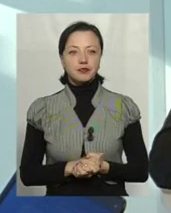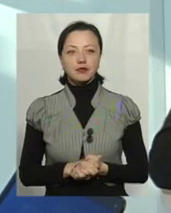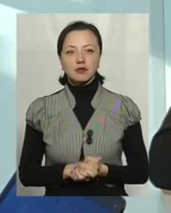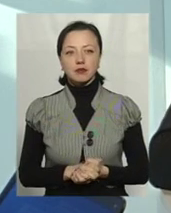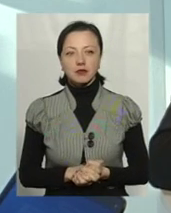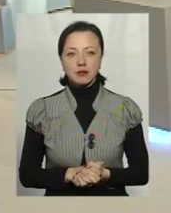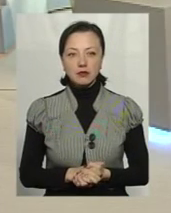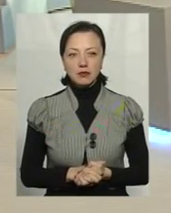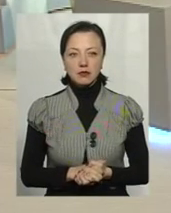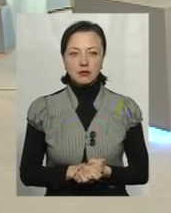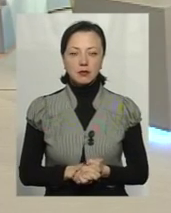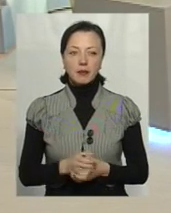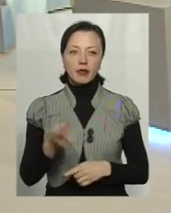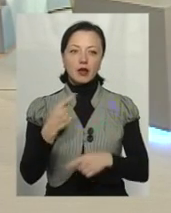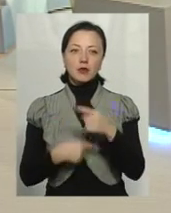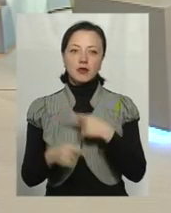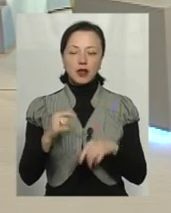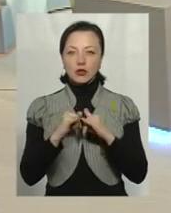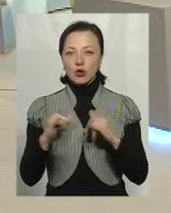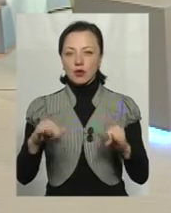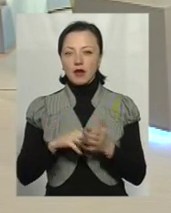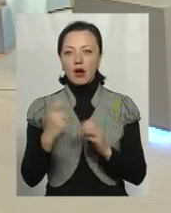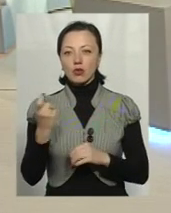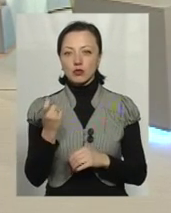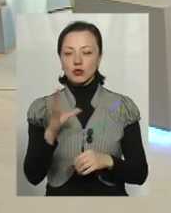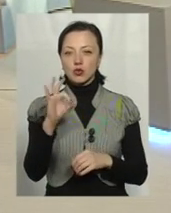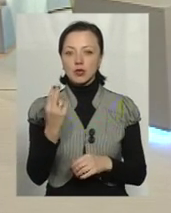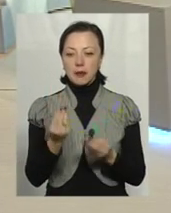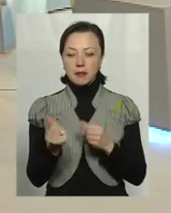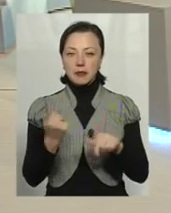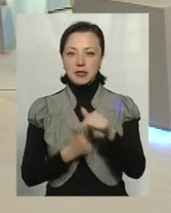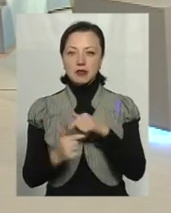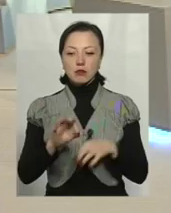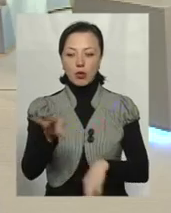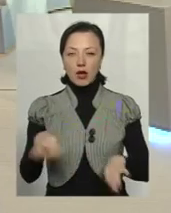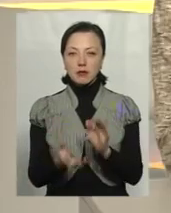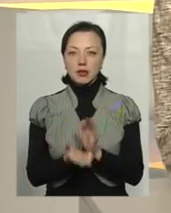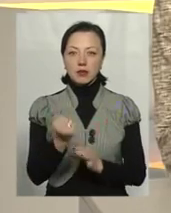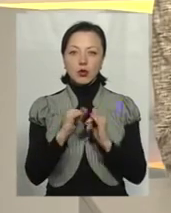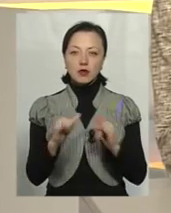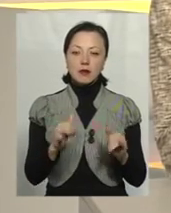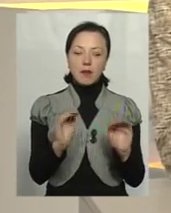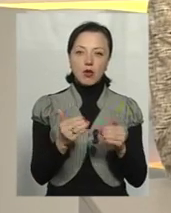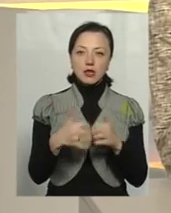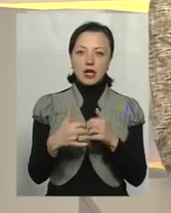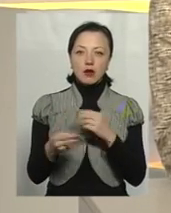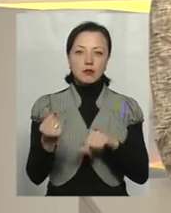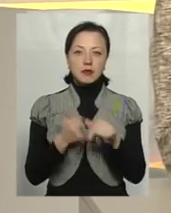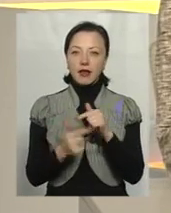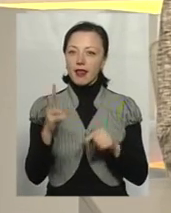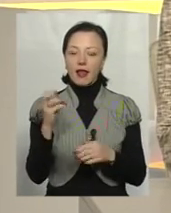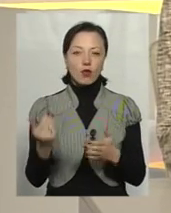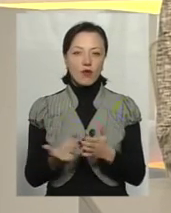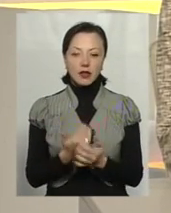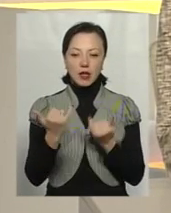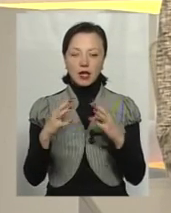Повертаючись до розвитку економіки, соціальні бізнес-проекти з підтримки розвитку мало-середнього бізнесу не новина